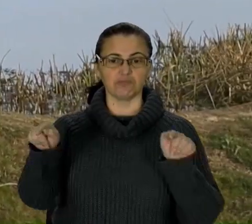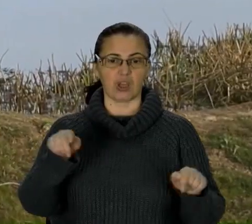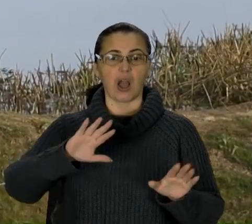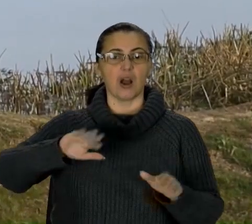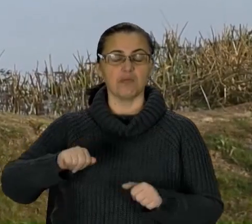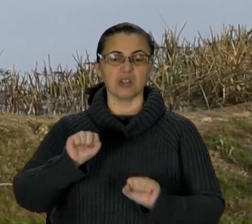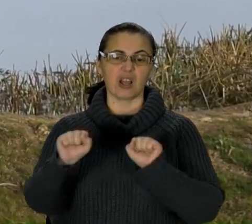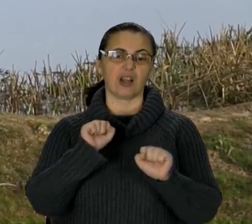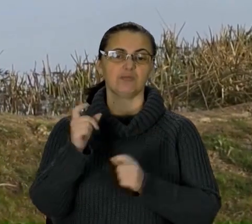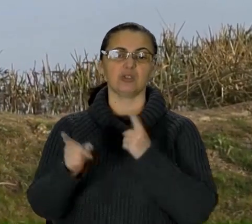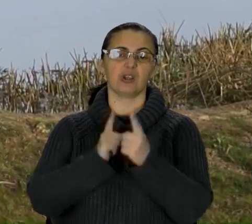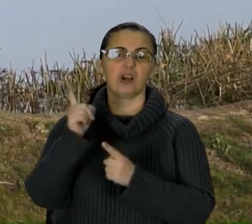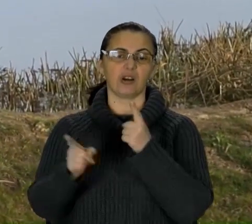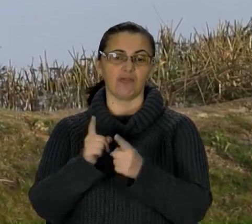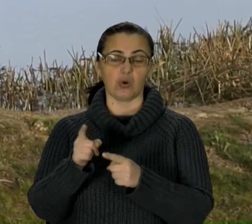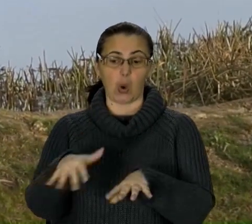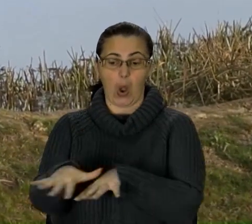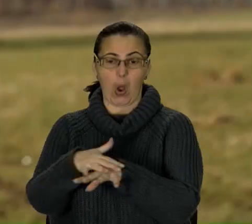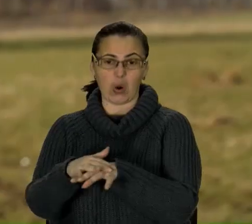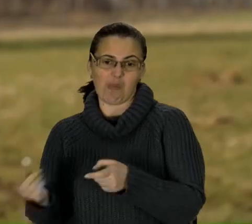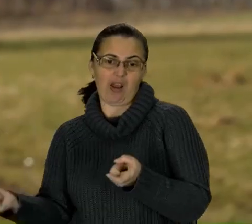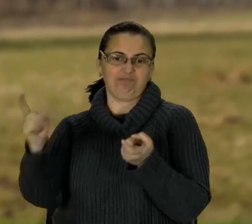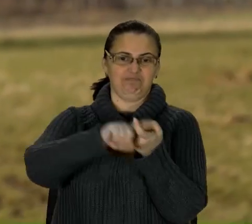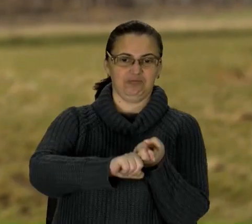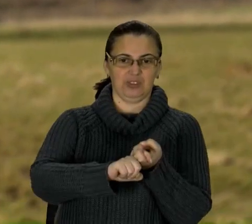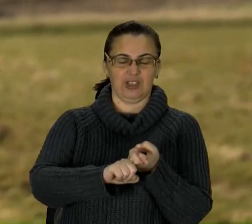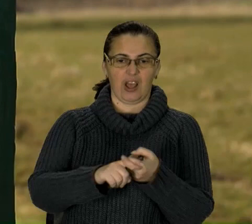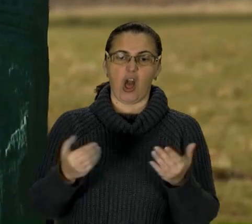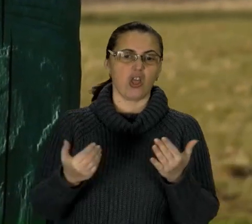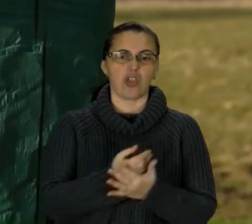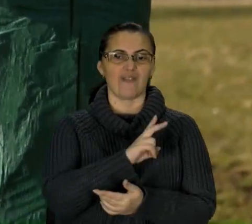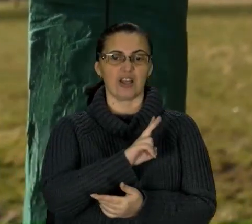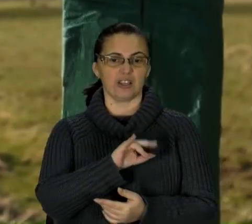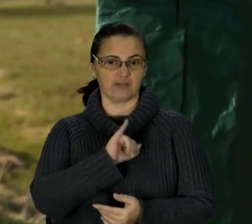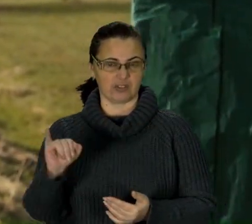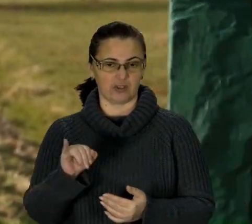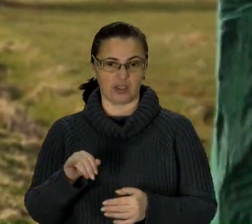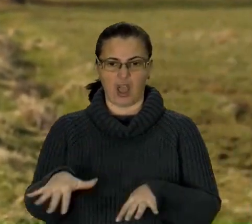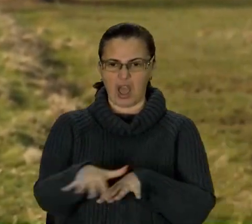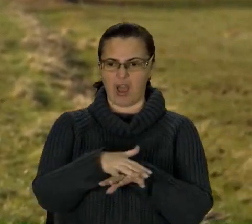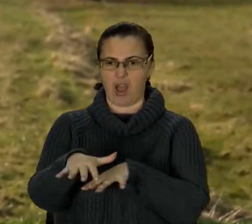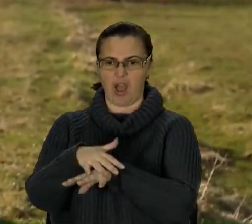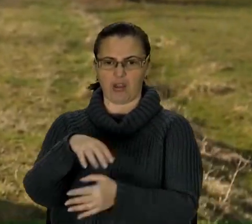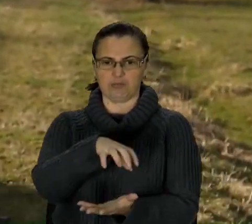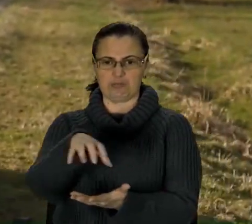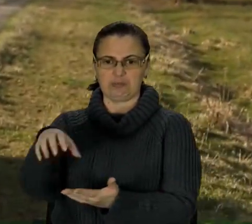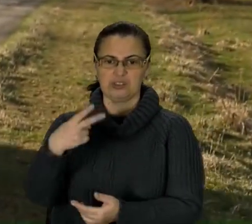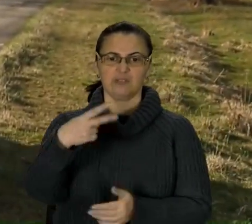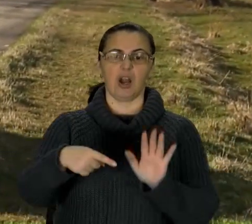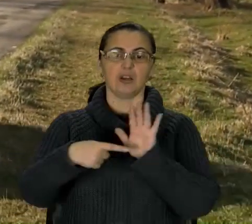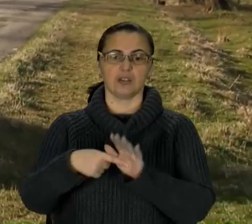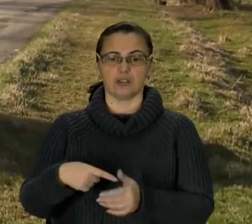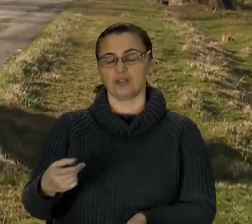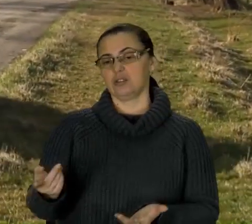і місцевих виборів громаду приєднали до Новокалинівської. Населених пунктів уже 26. І поставили перед фактом –